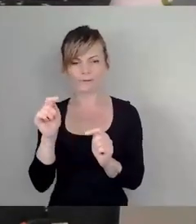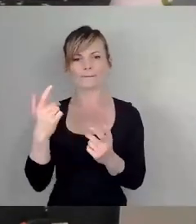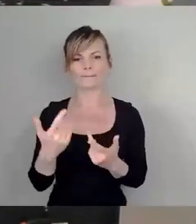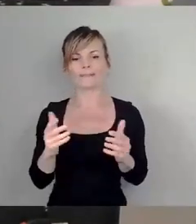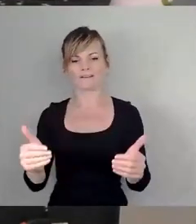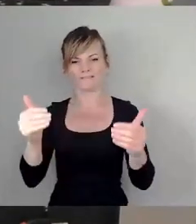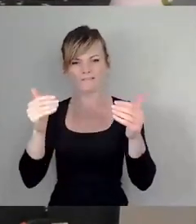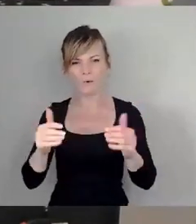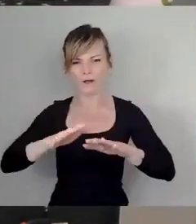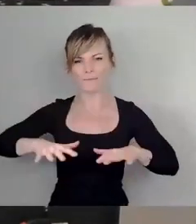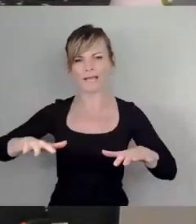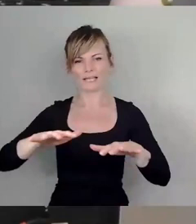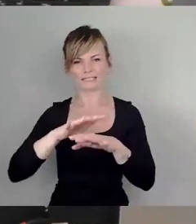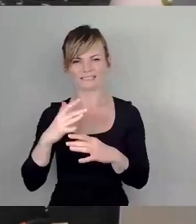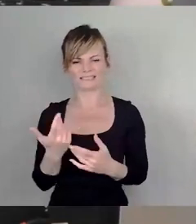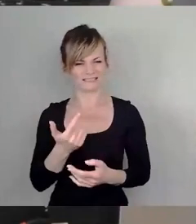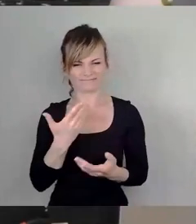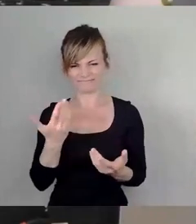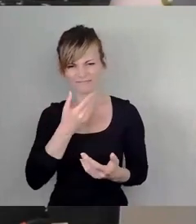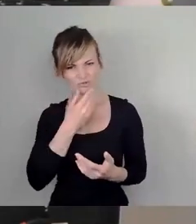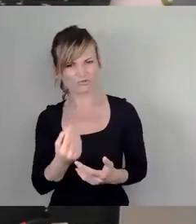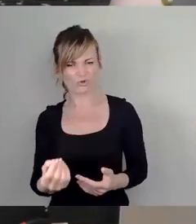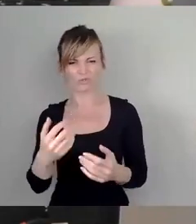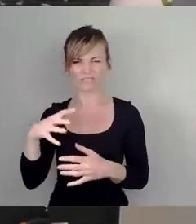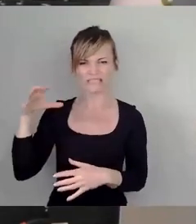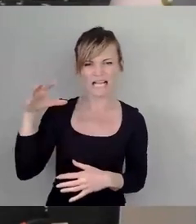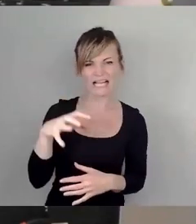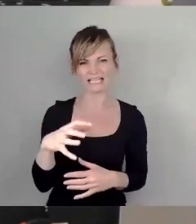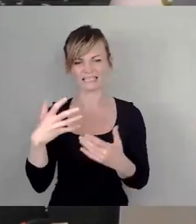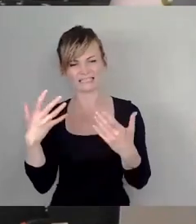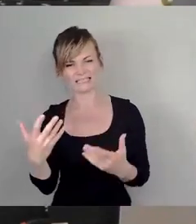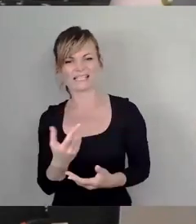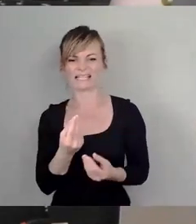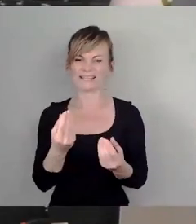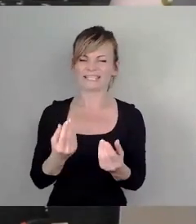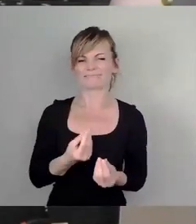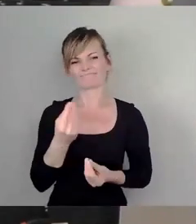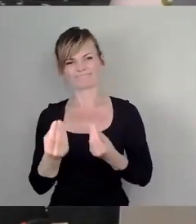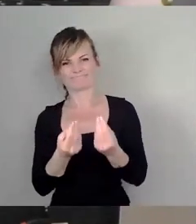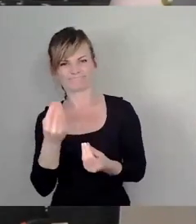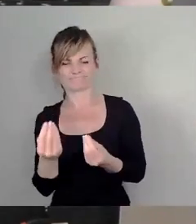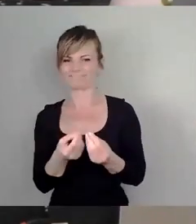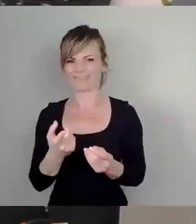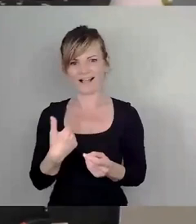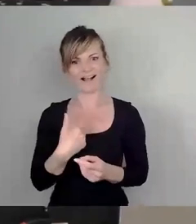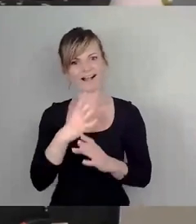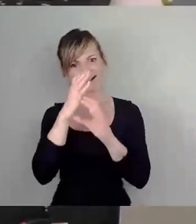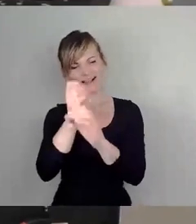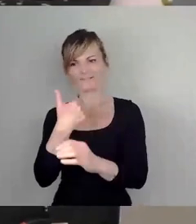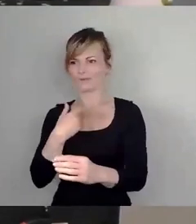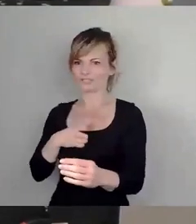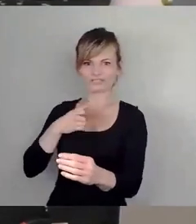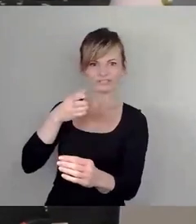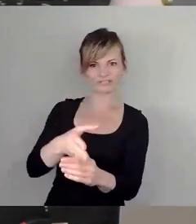überhitzte Platz, ist leider nach wie vor ein Wermutstropfen, der nicht wirklich zum Besuch einlädt, pralle Sonne, kaum